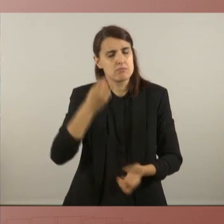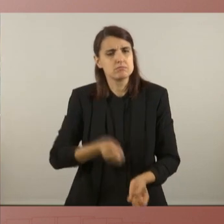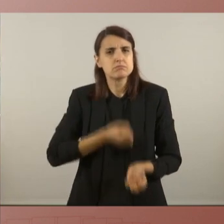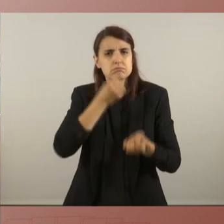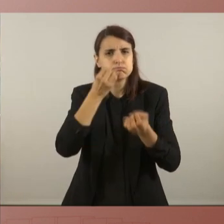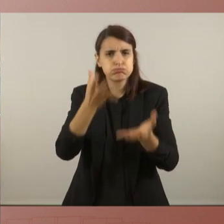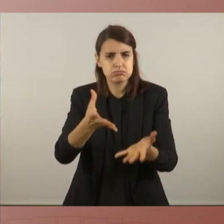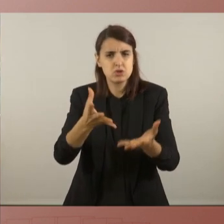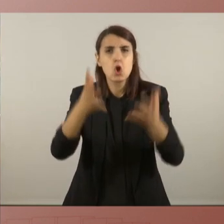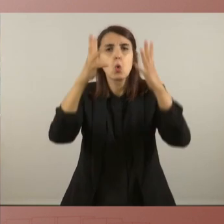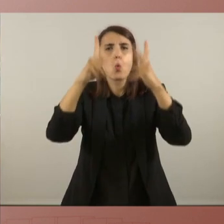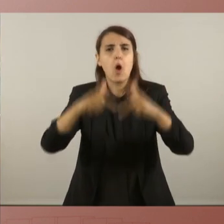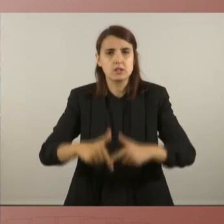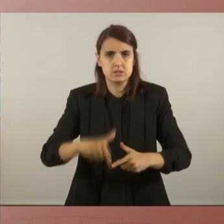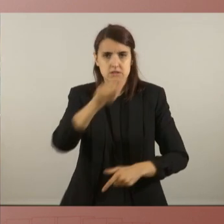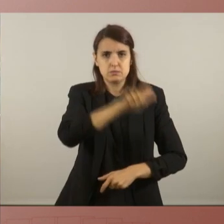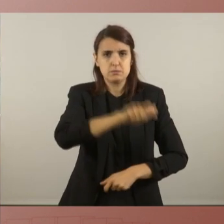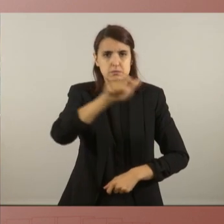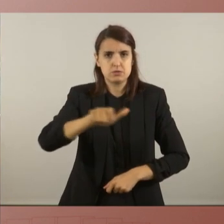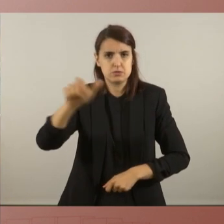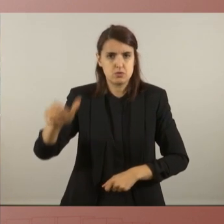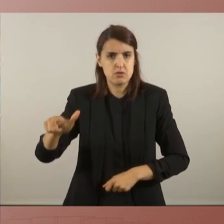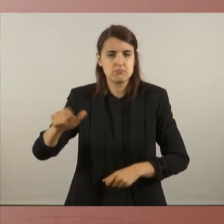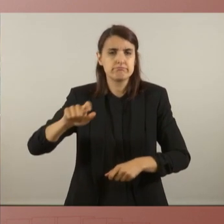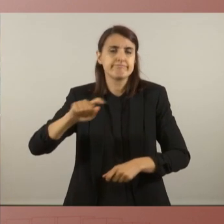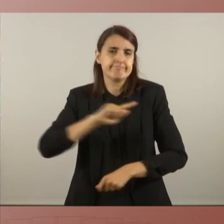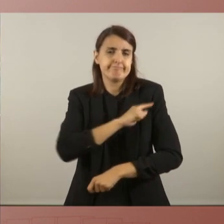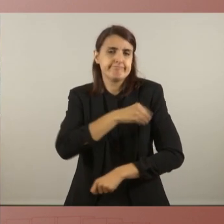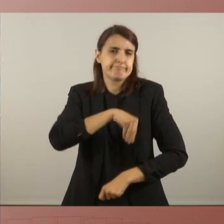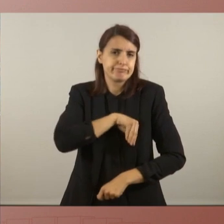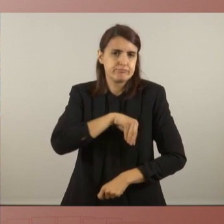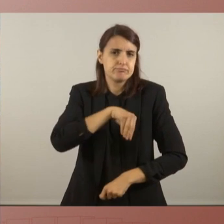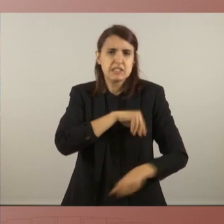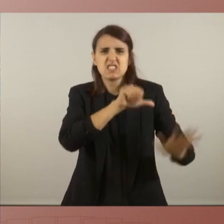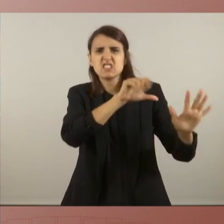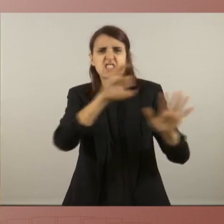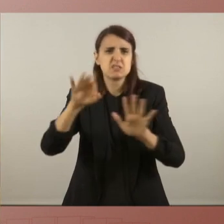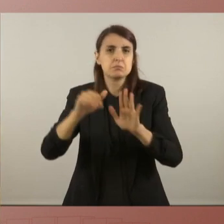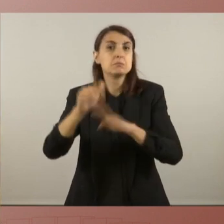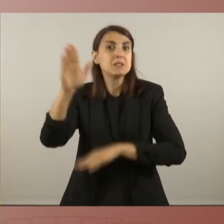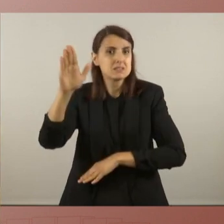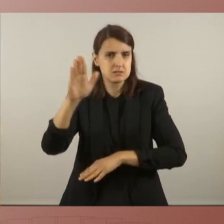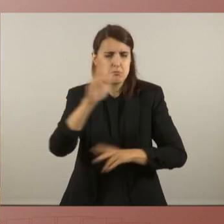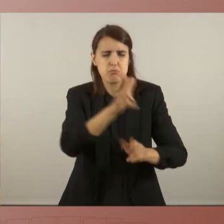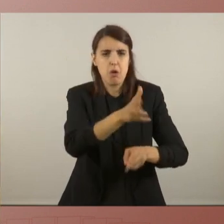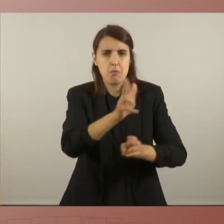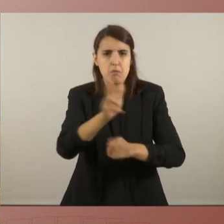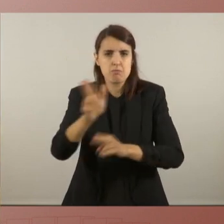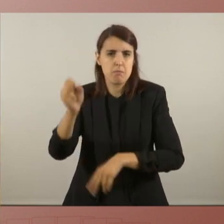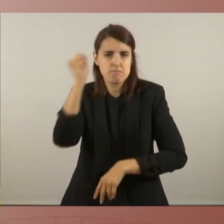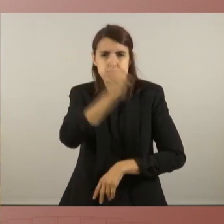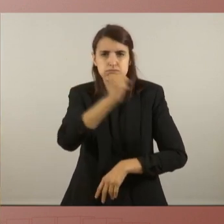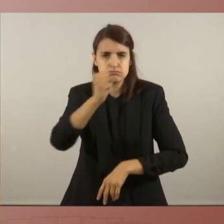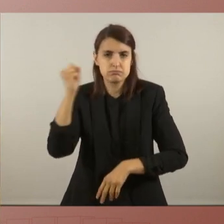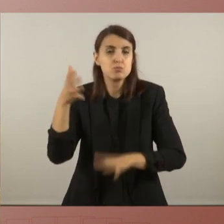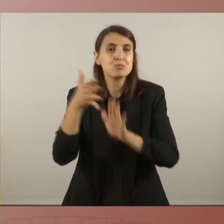asfereïdores xifres de persones víctimes, mortals, més de 600 que han mort assassinades amb aquest tancament